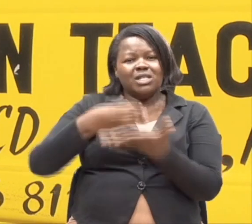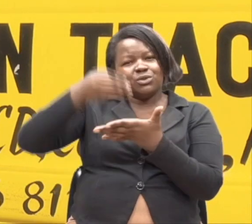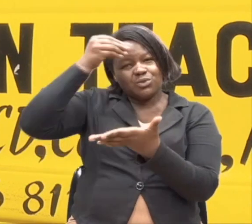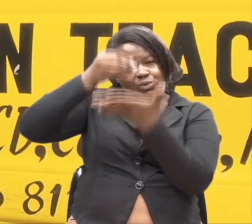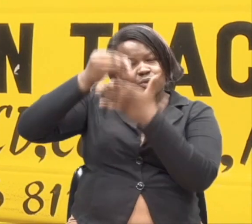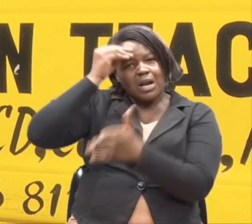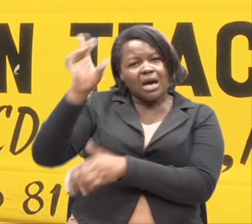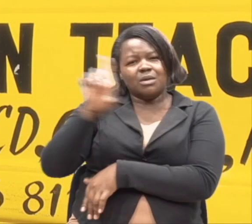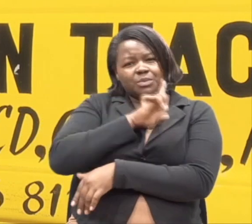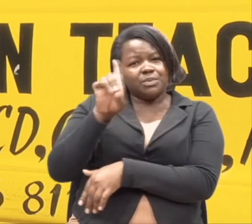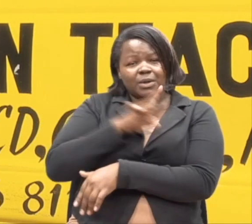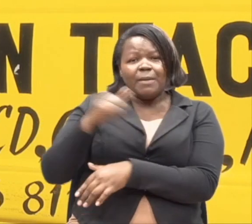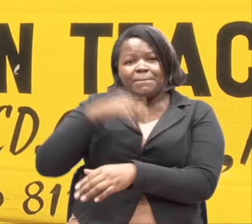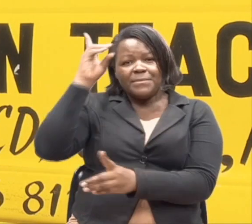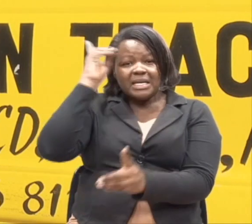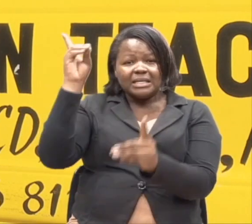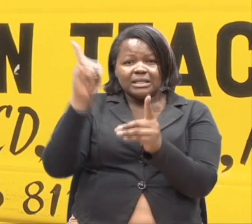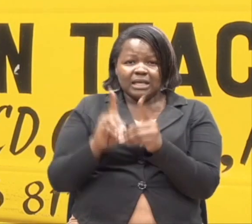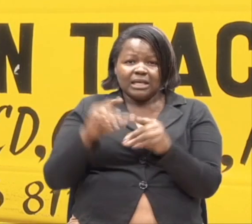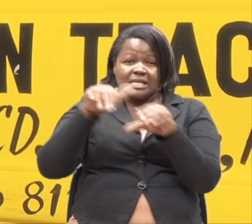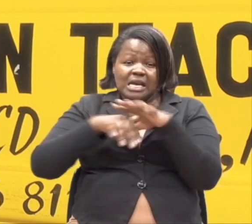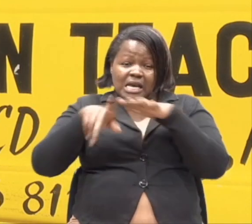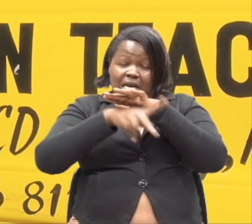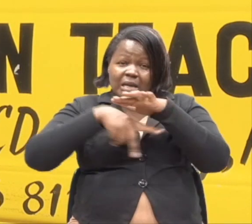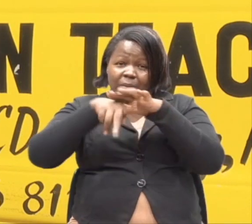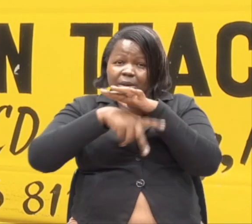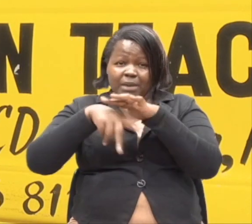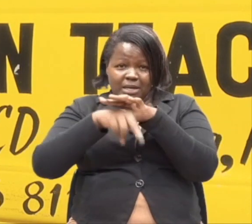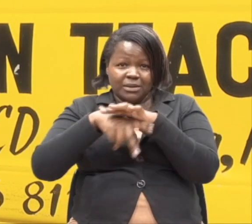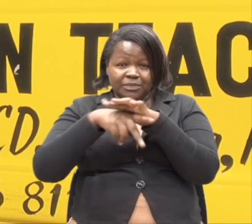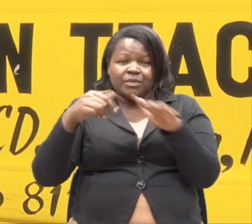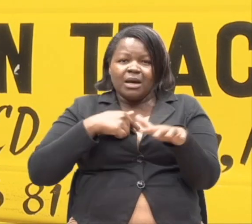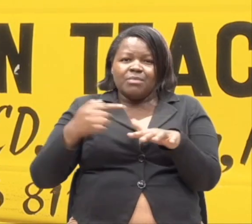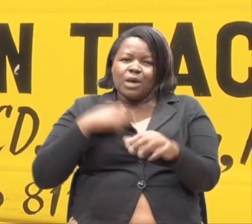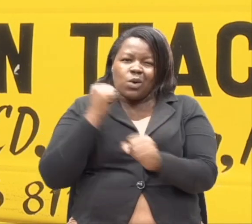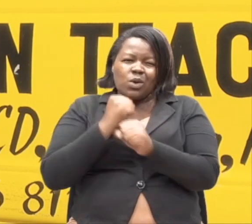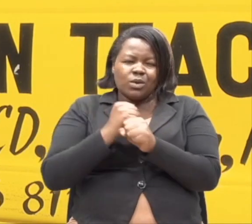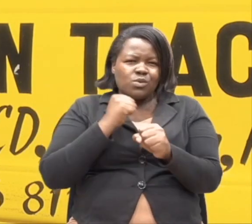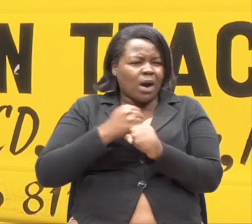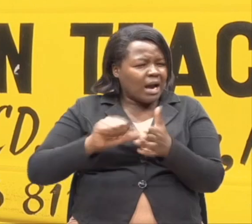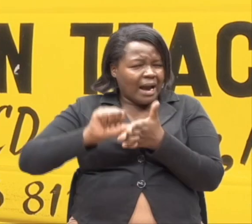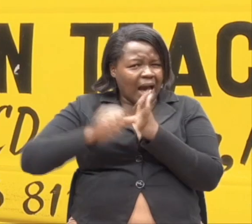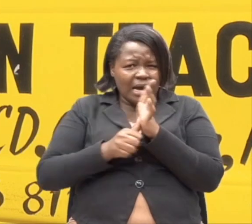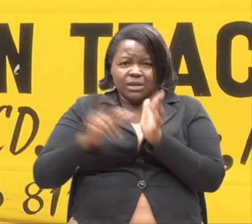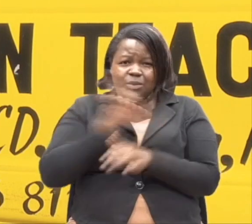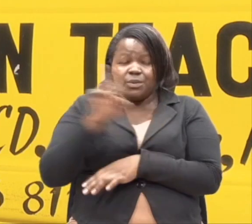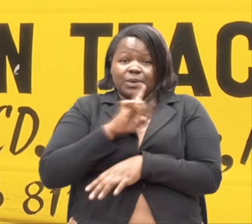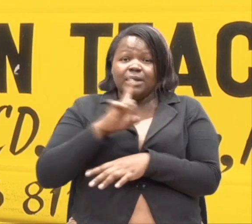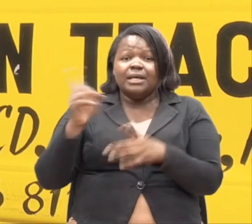BD. Nikuambia niliamua nikuwa primaries, shule ya msingi. Nitatia BD kwa masomo.